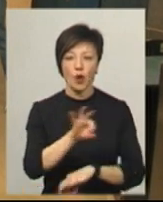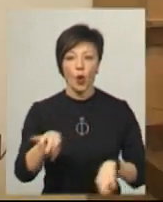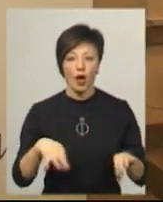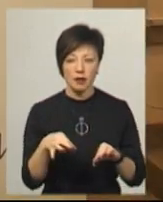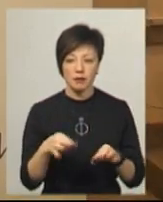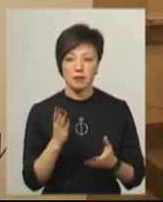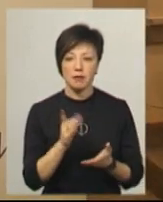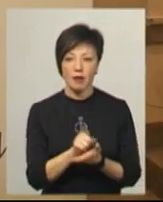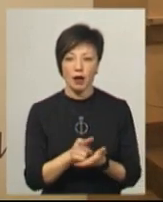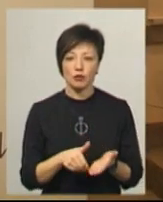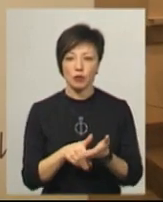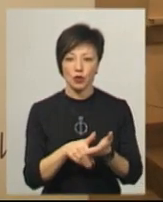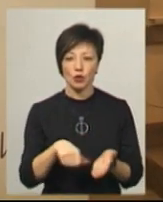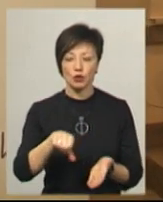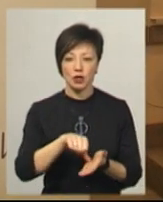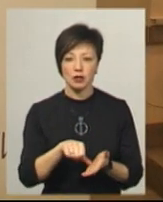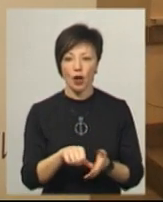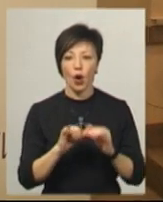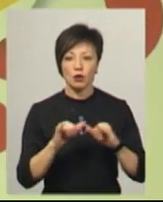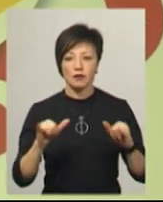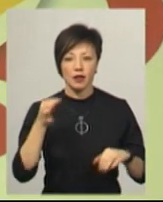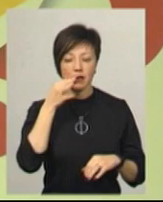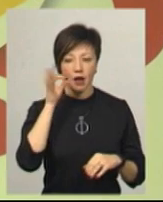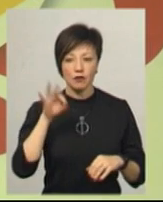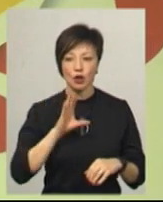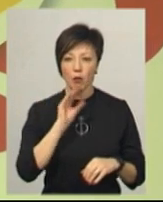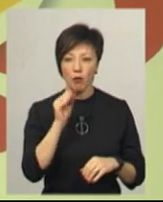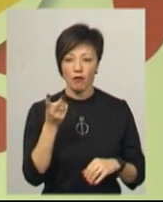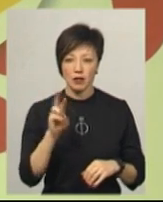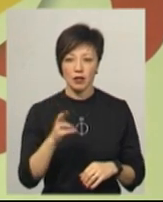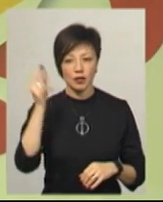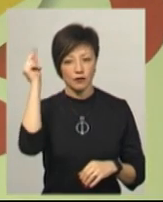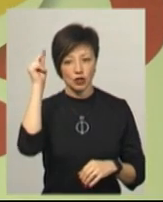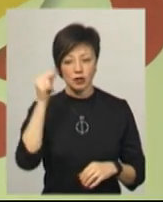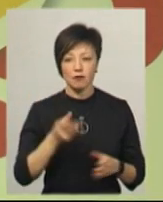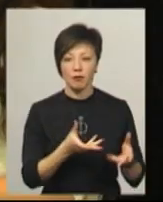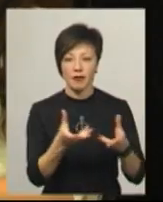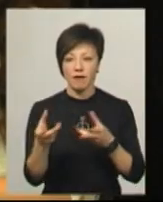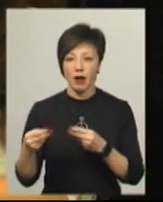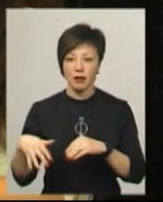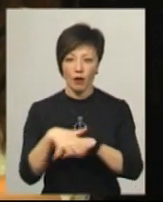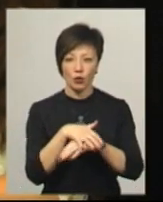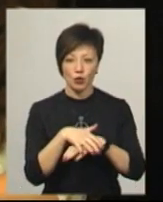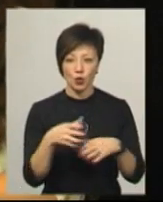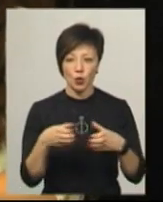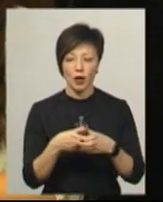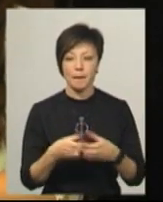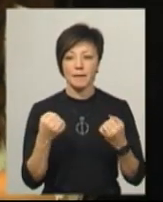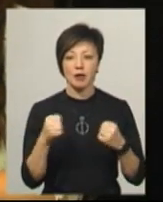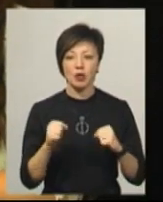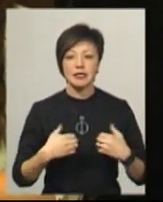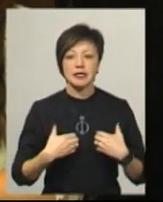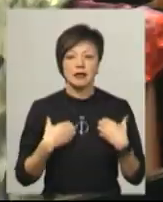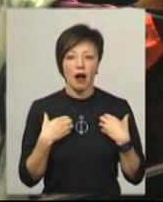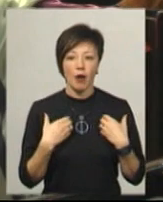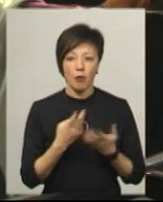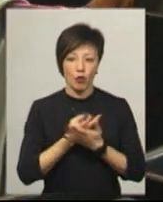який має допомогти його учасникам розвинути навички мовлення, навчитися впливати на аудиторію та перемогти страх публічних